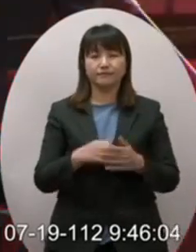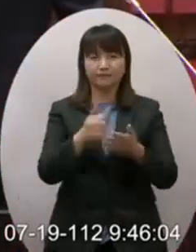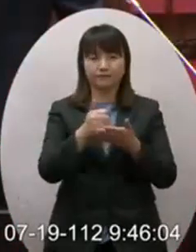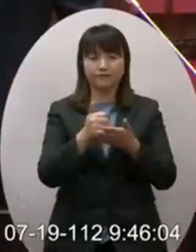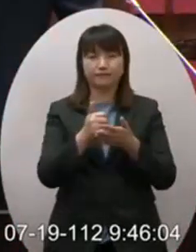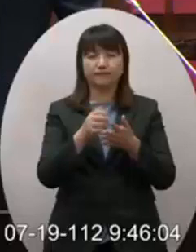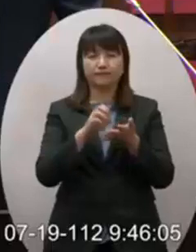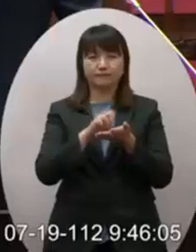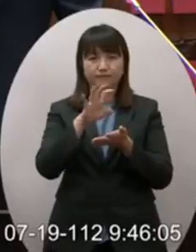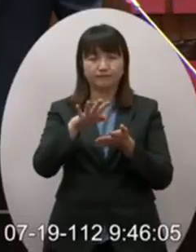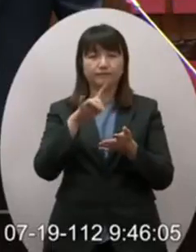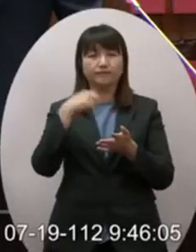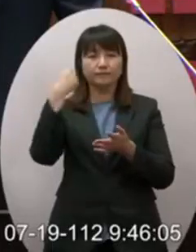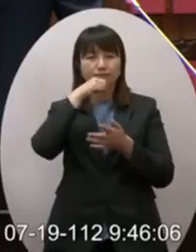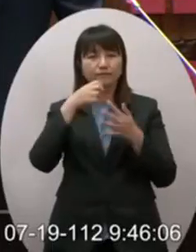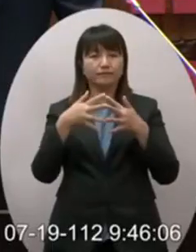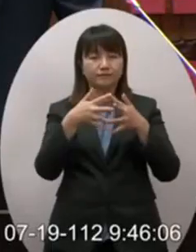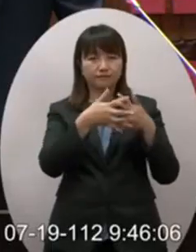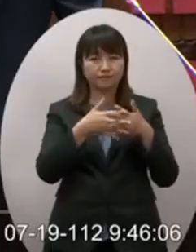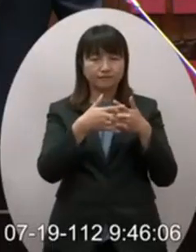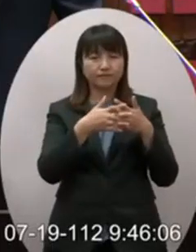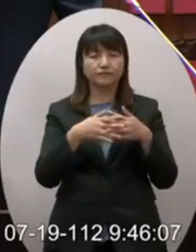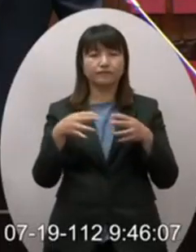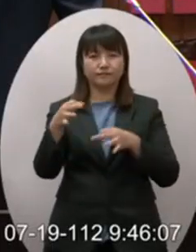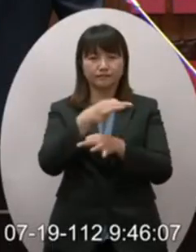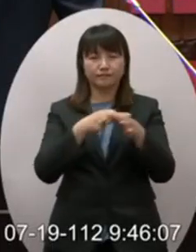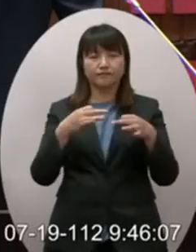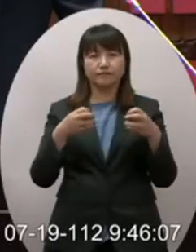臺美貿易協議